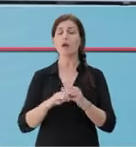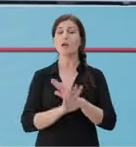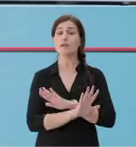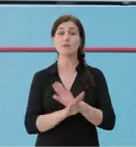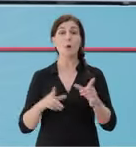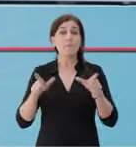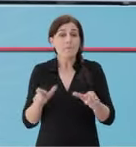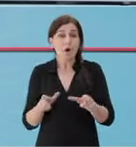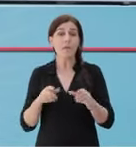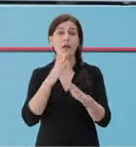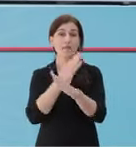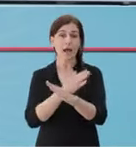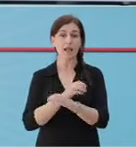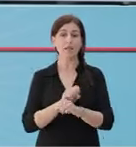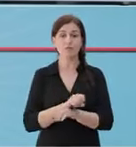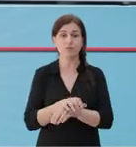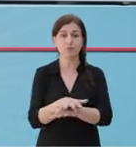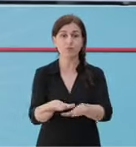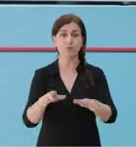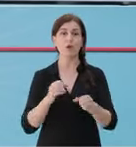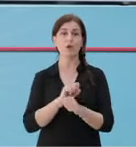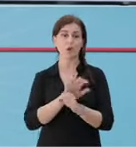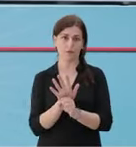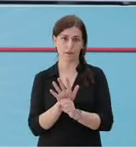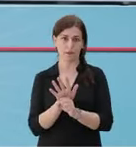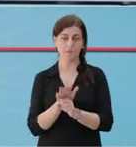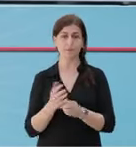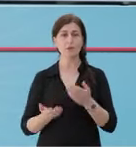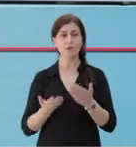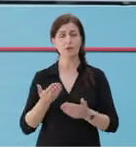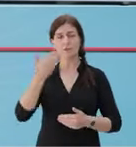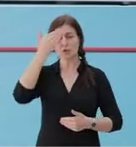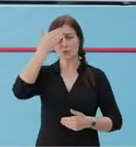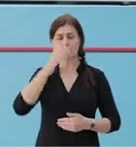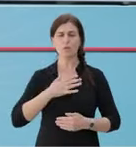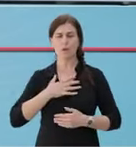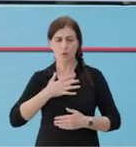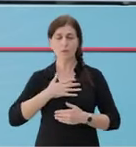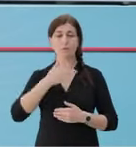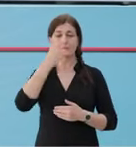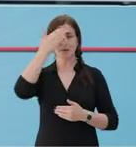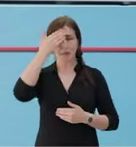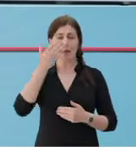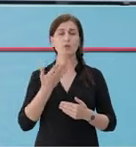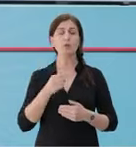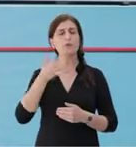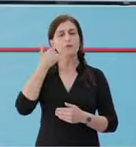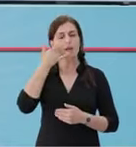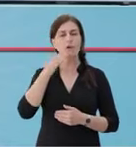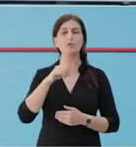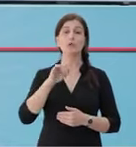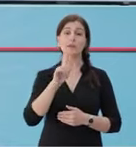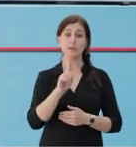arsye, për të parandaluar transmitimin e COVID-19. Nëse keni shenja të sëmundjes COVID-19,